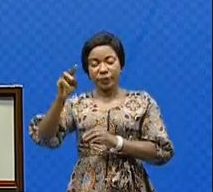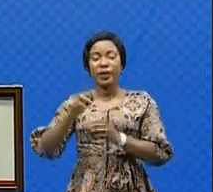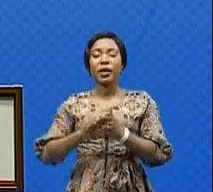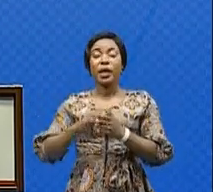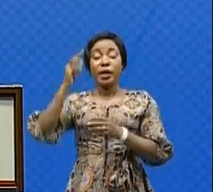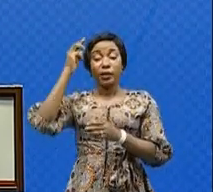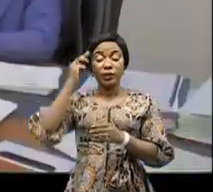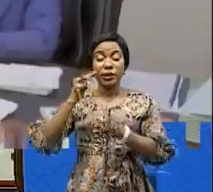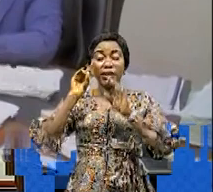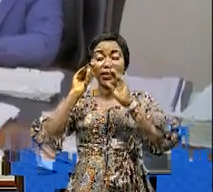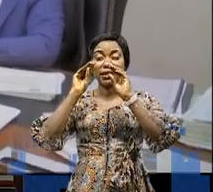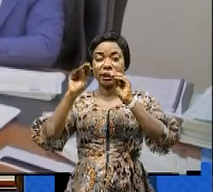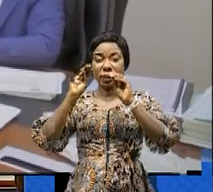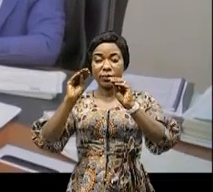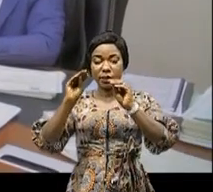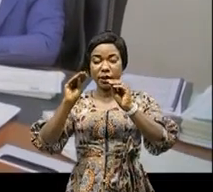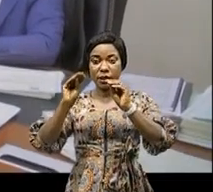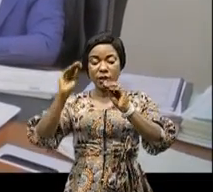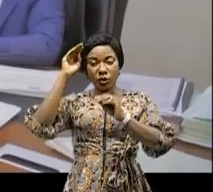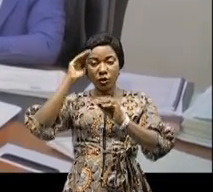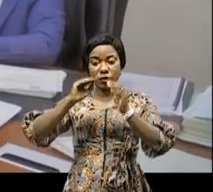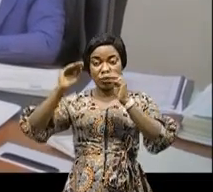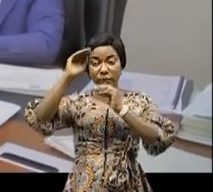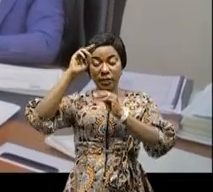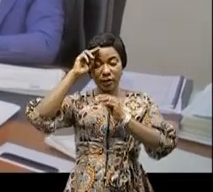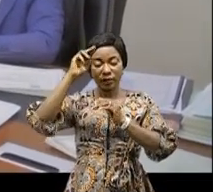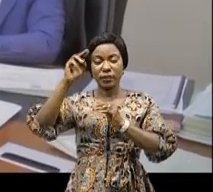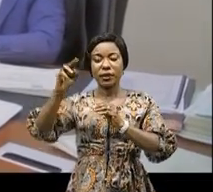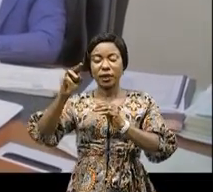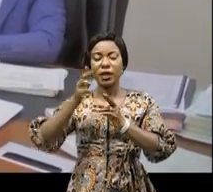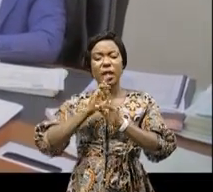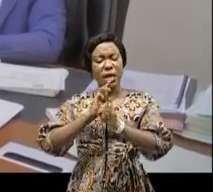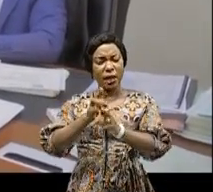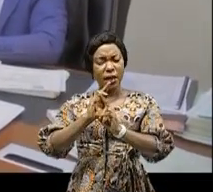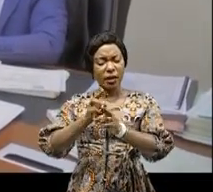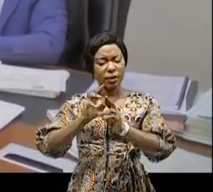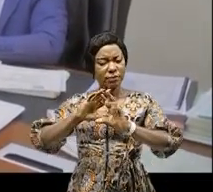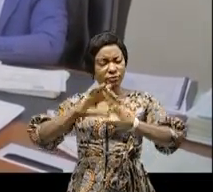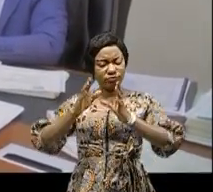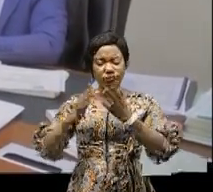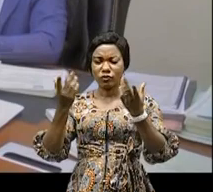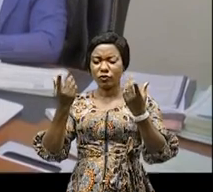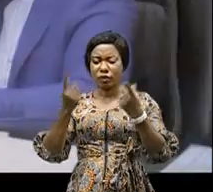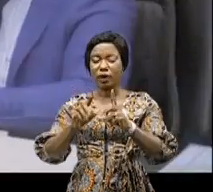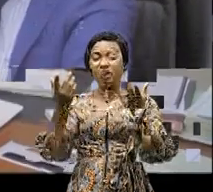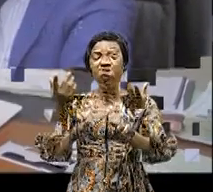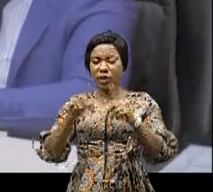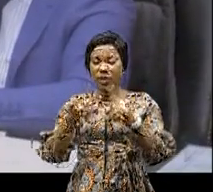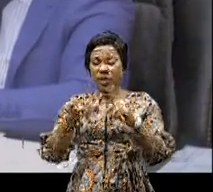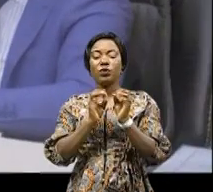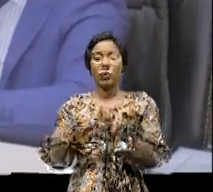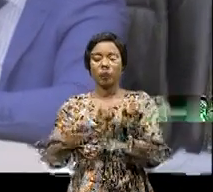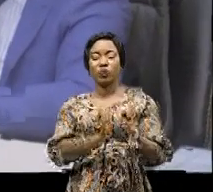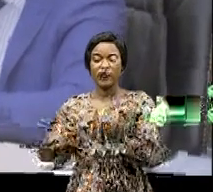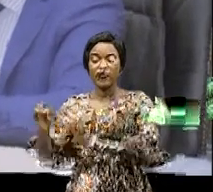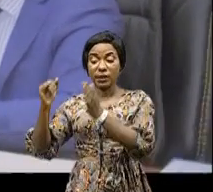universitaire a fait le rapport au Conseil de ministres des résultats obtenus au terme des États généraux organisés du